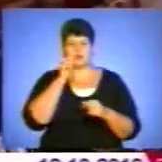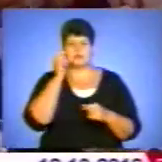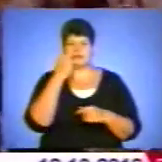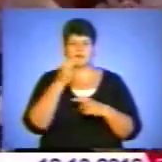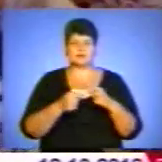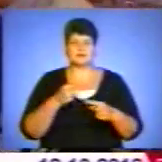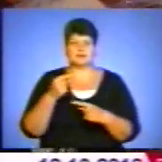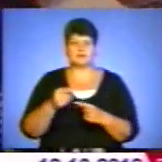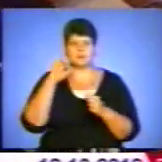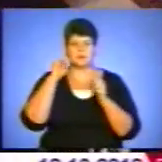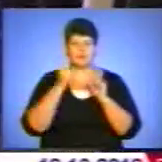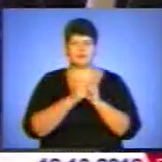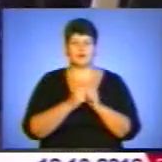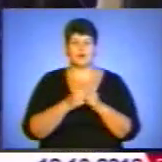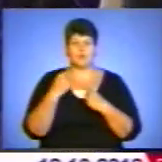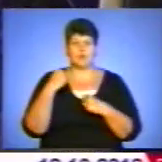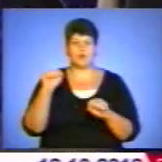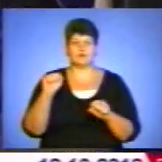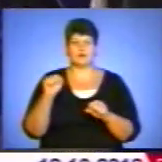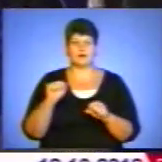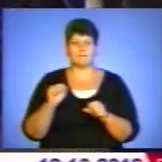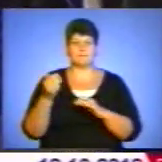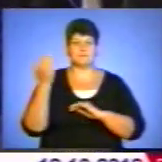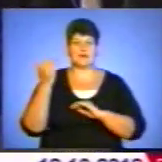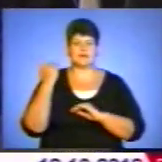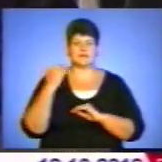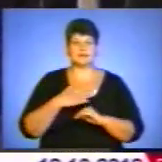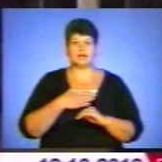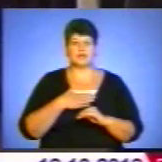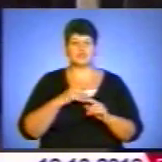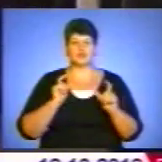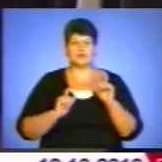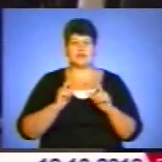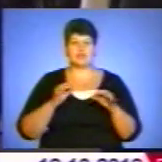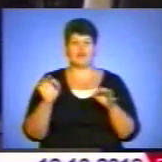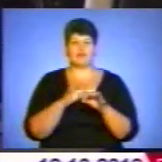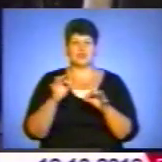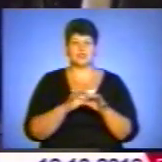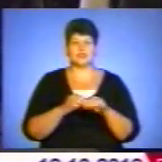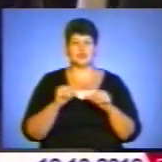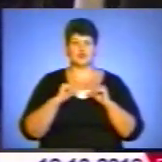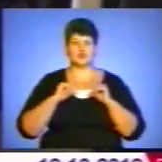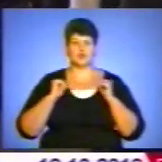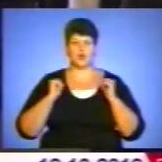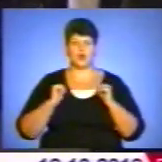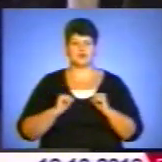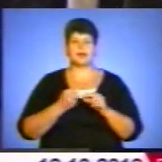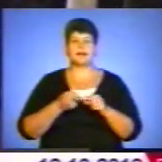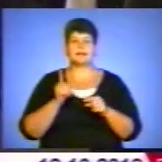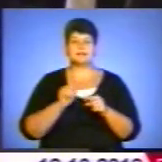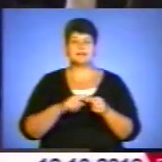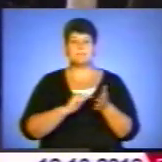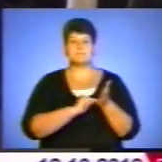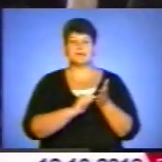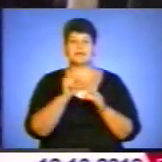пам'ятаючи про подвиги предків. Наші студенти в вишитих сорочках, це підкреслює те, що